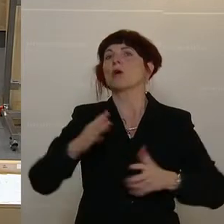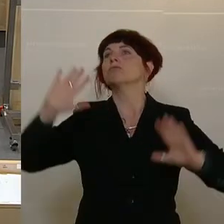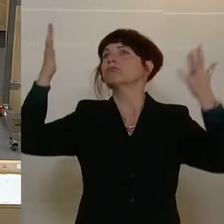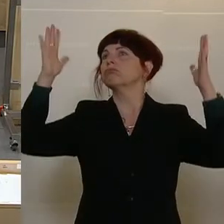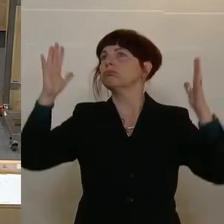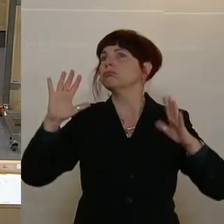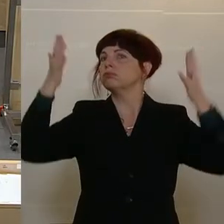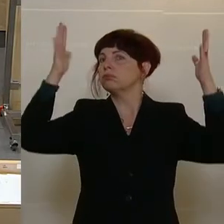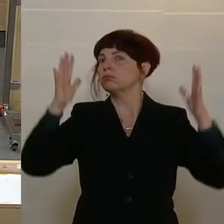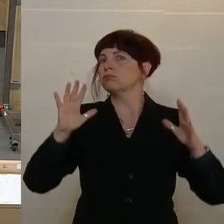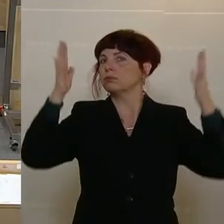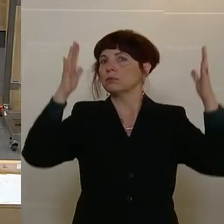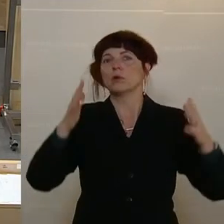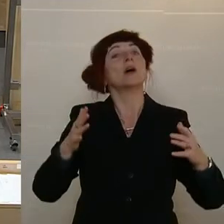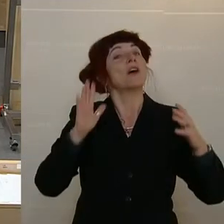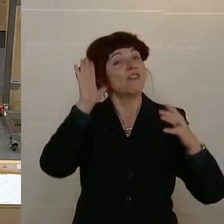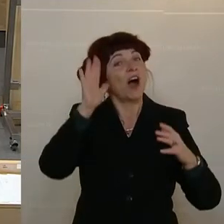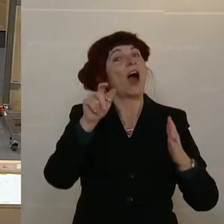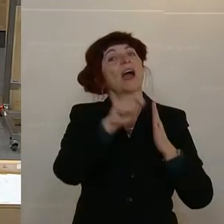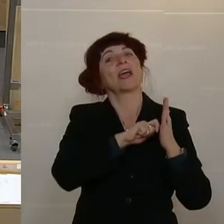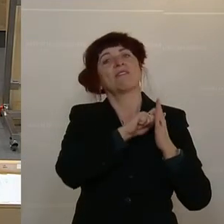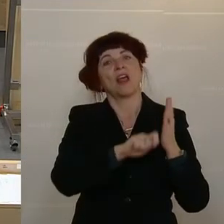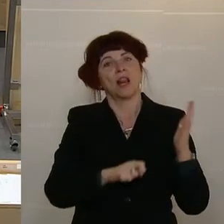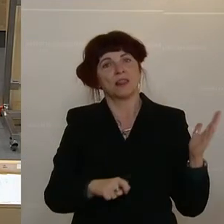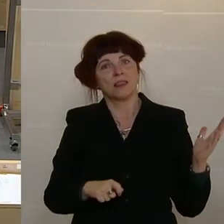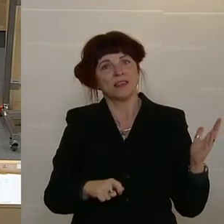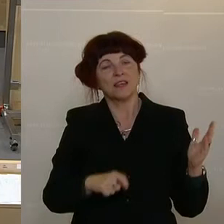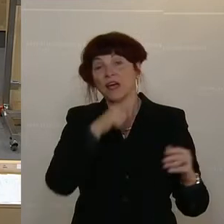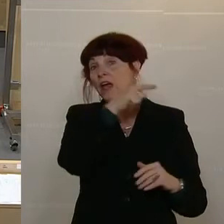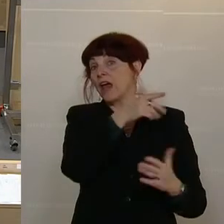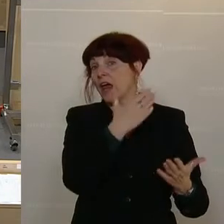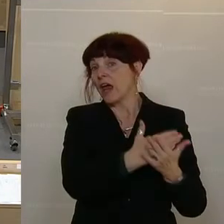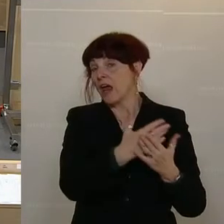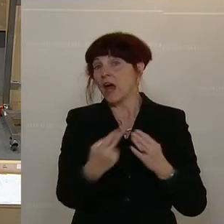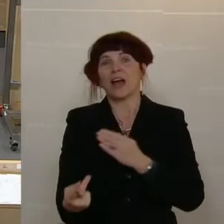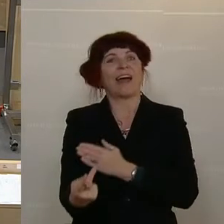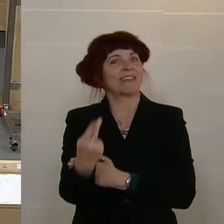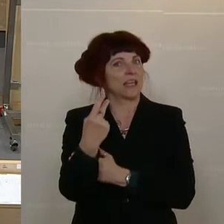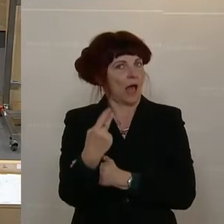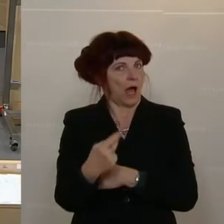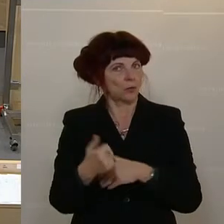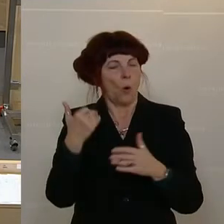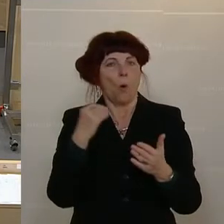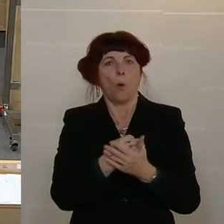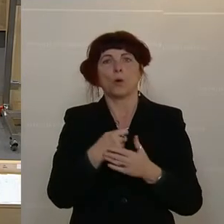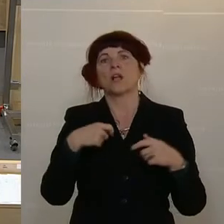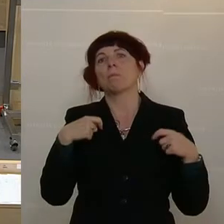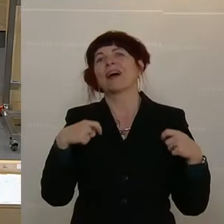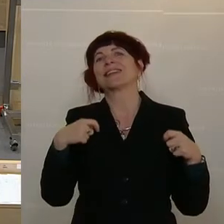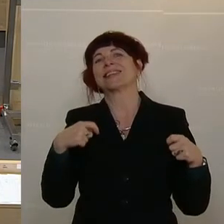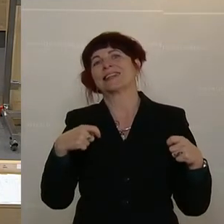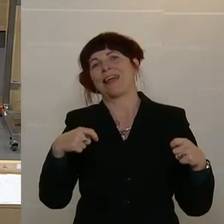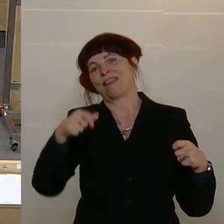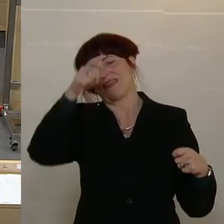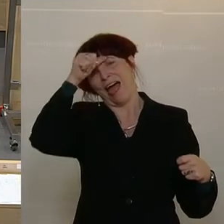gewählt wurde. Sagt ja keiner, dass er designierter Präsident ist oder Kandidat, sondern wird schon als Präsident